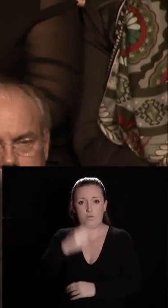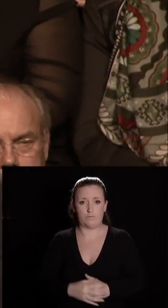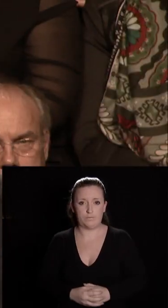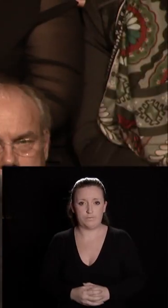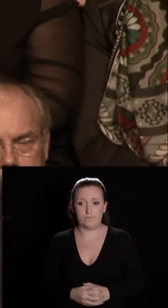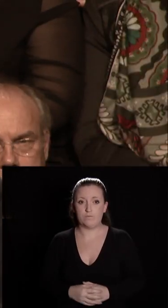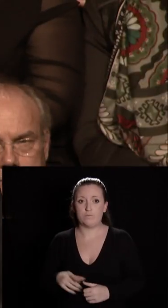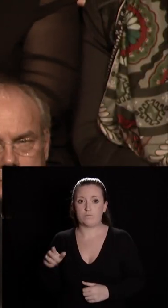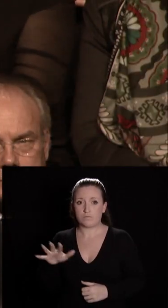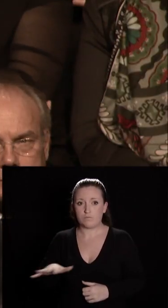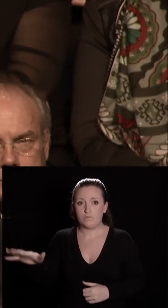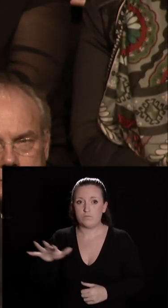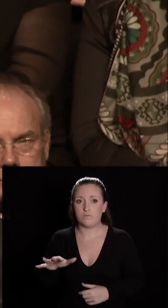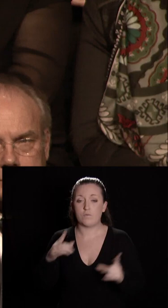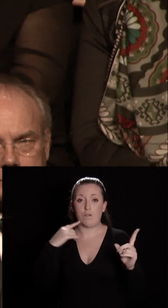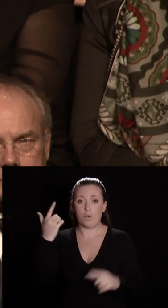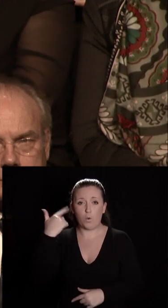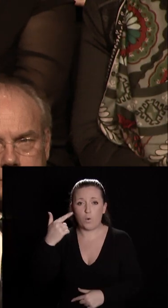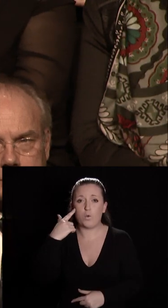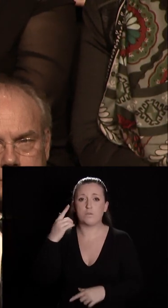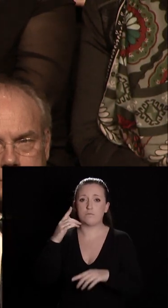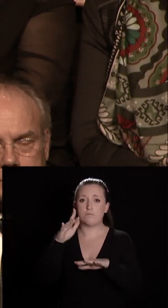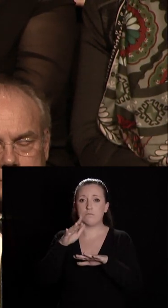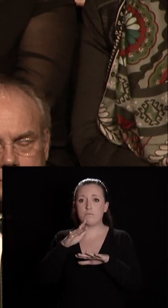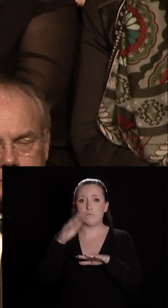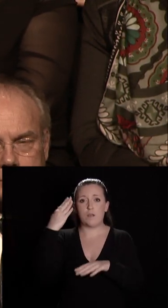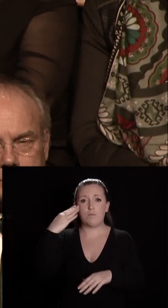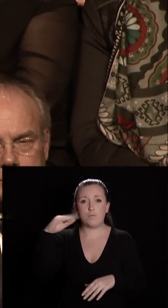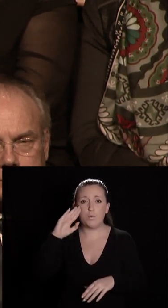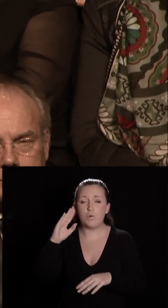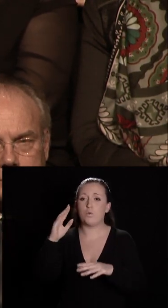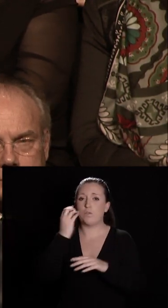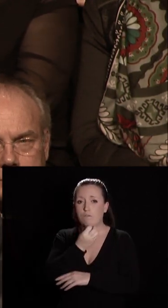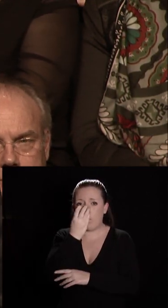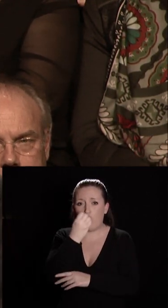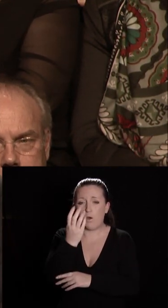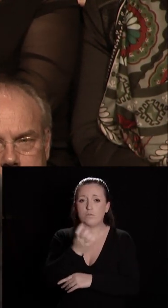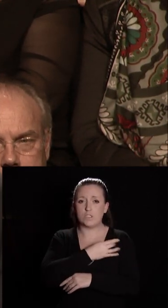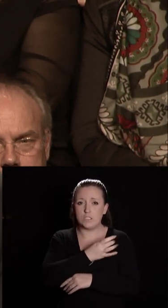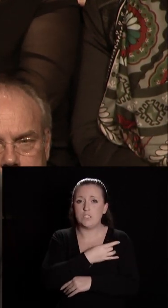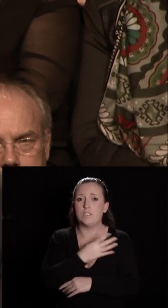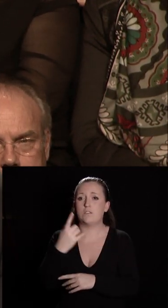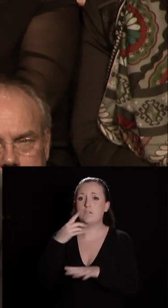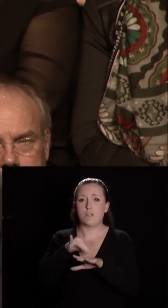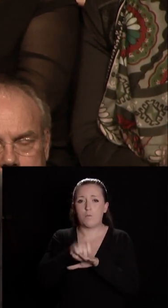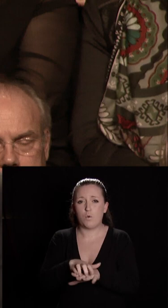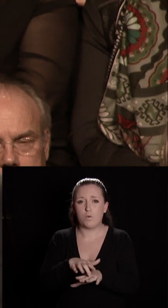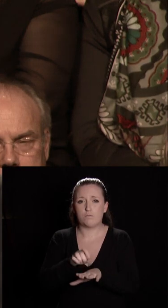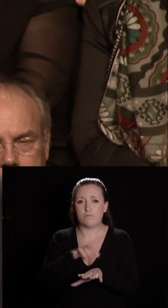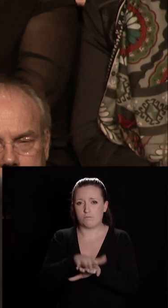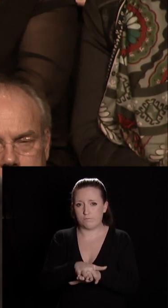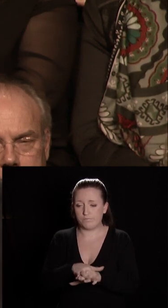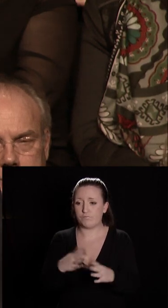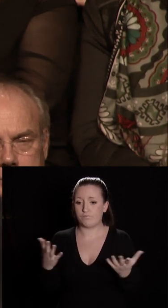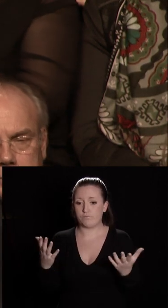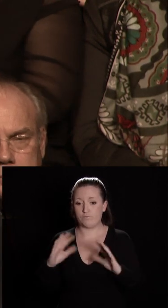Avec Londres, avec Melbourne, avec Florence, avec Santiago du Chili, avec Singapour. Denis